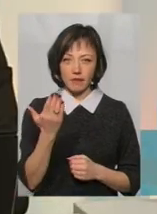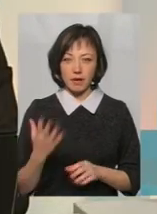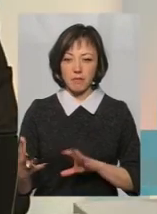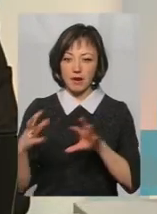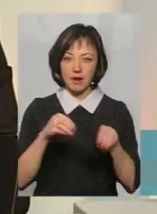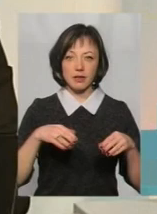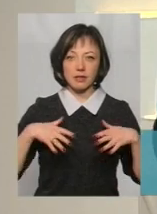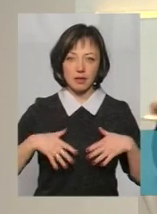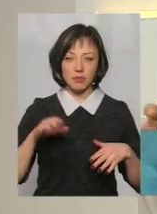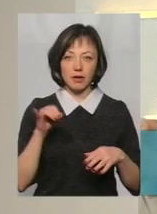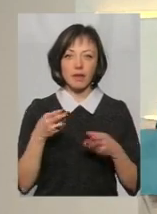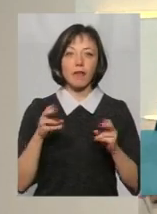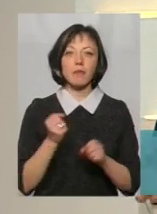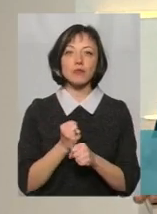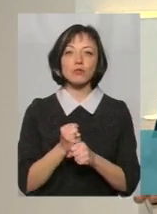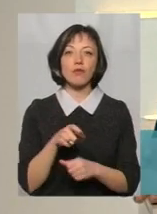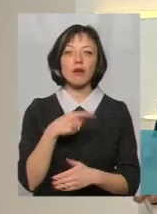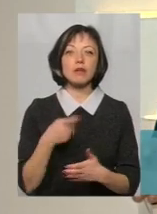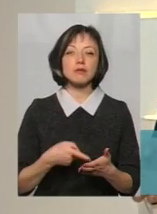з Криму, а де працювати?